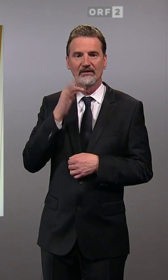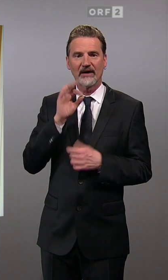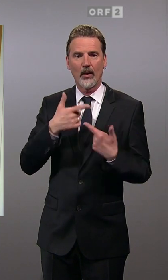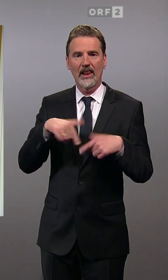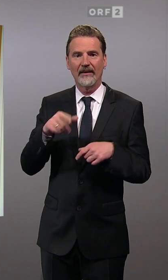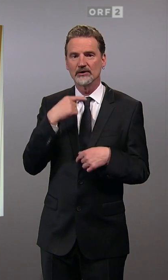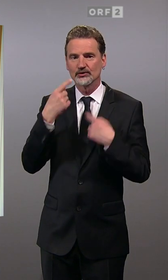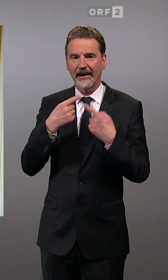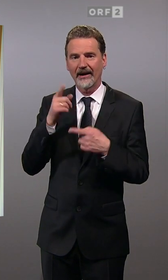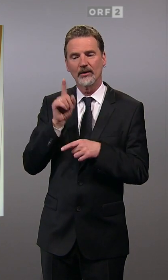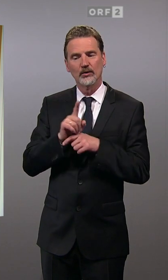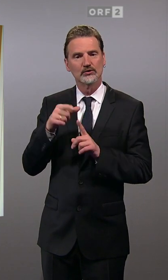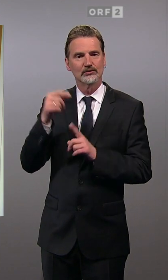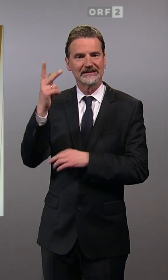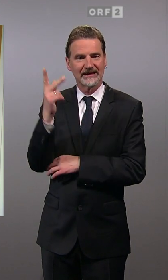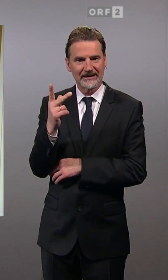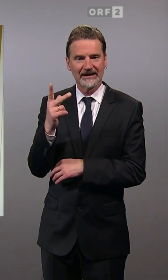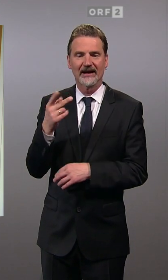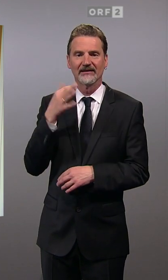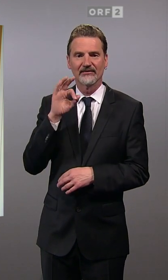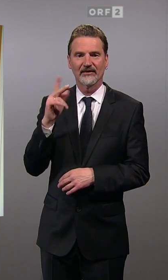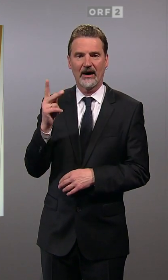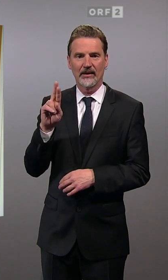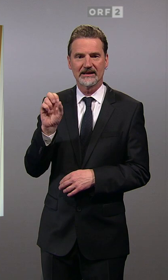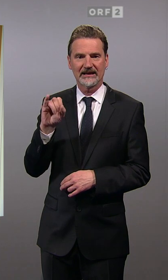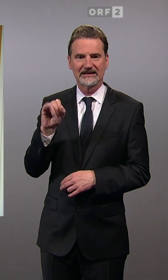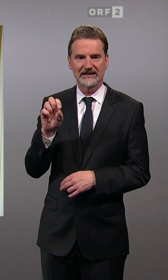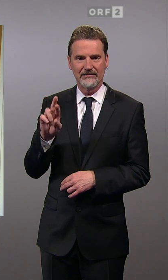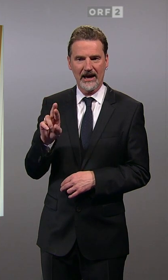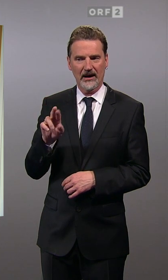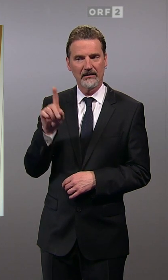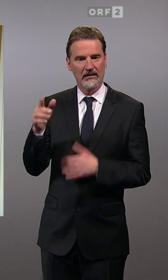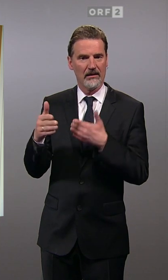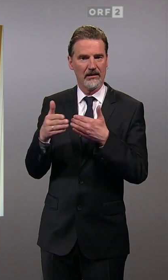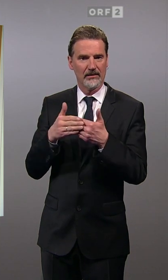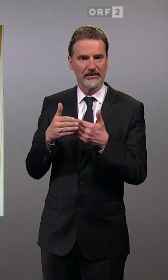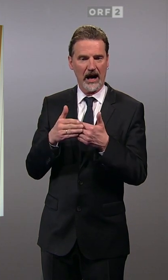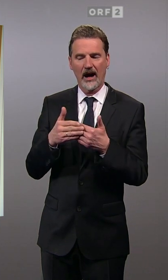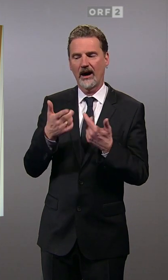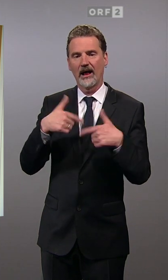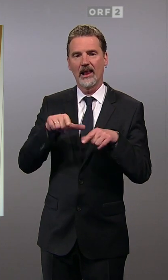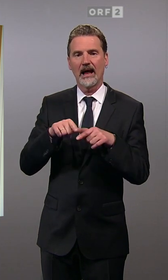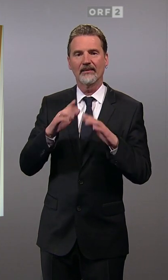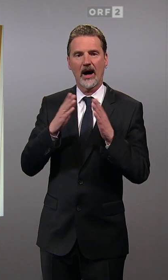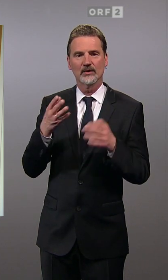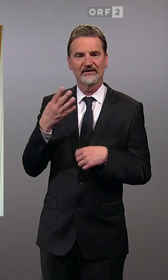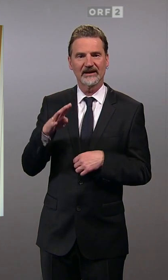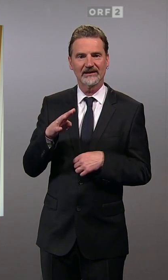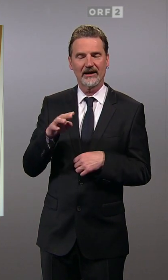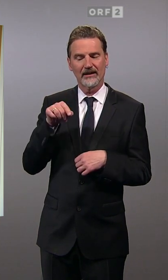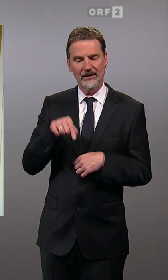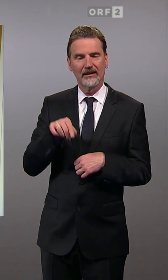Spitzenkandidatin Helga Chrisman im Landhausviertel, übrigens nicht weit entfernt von den beiden Kolleginnen, die bereits